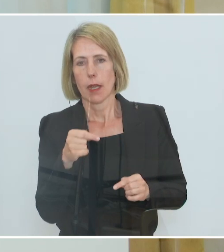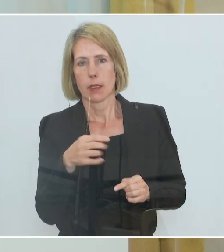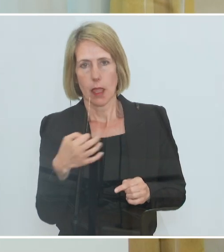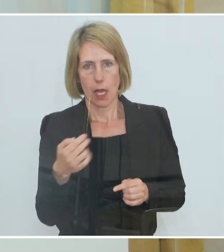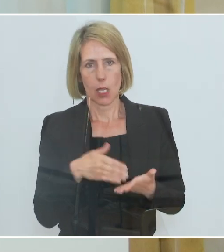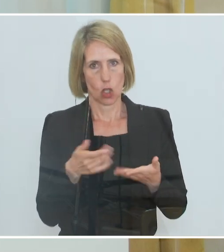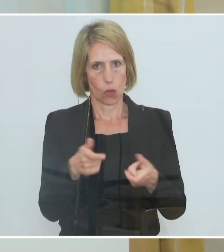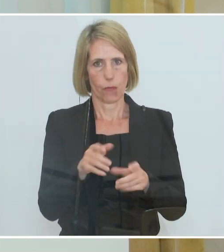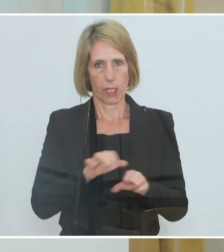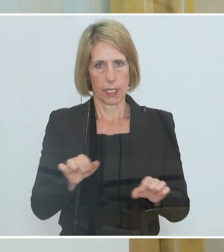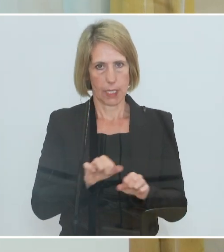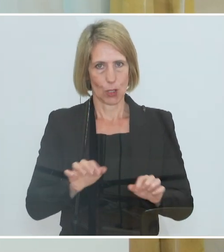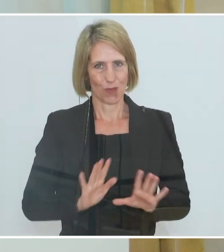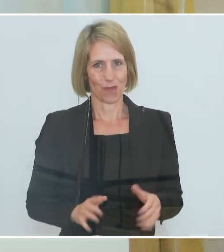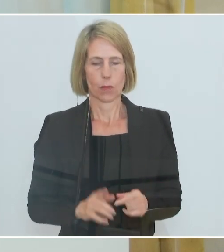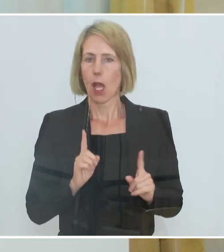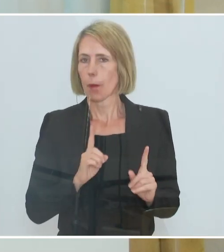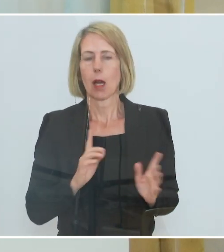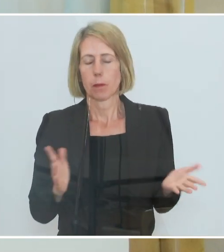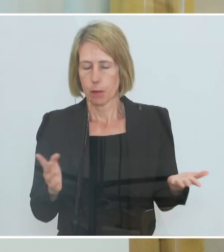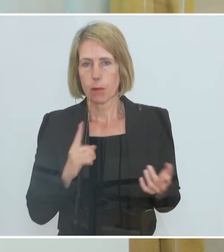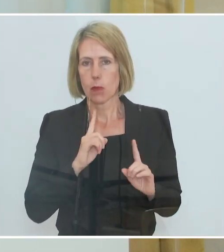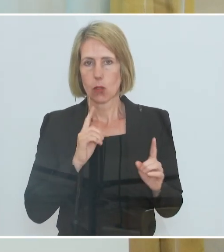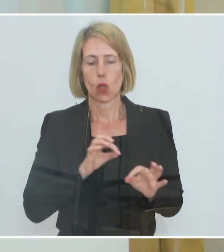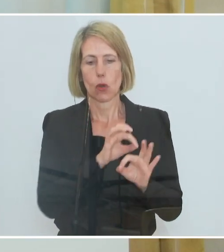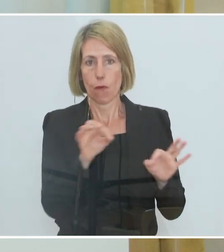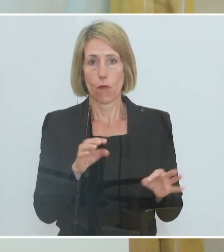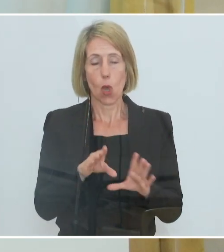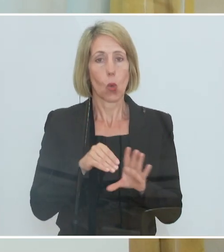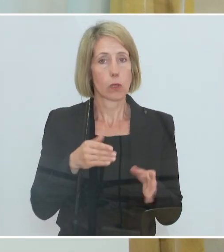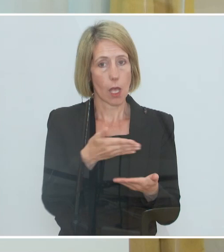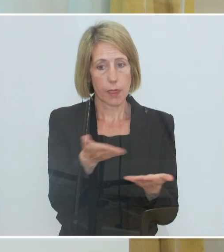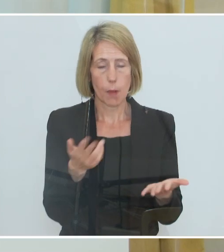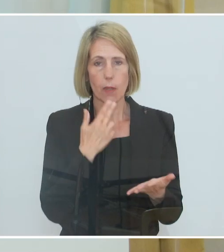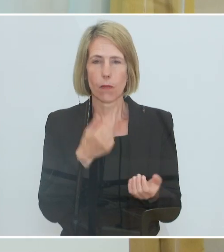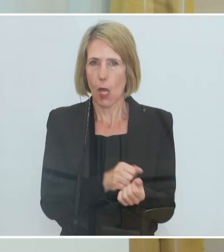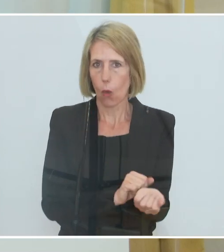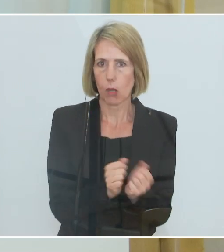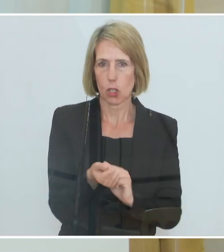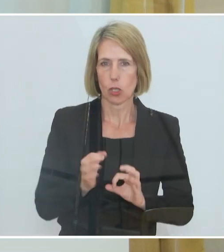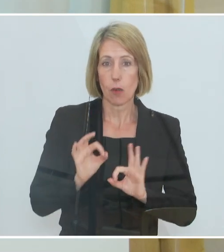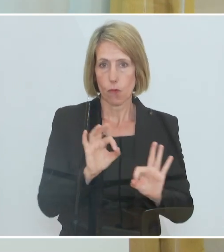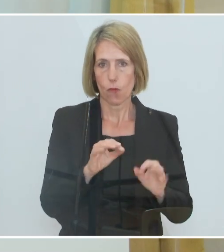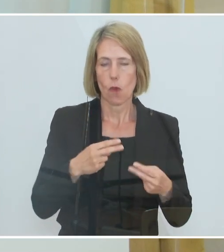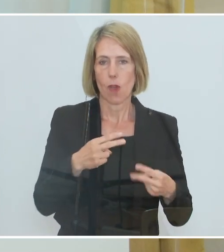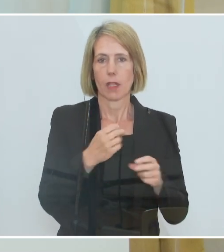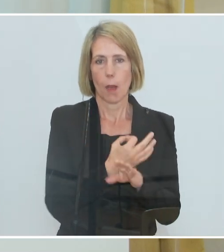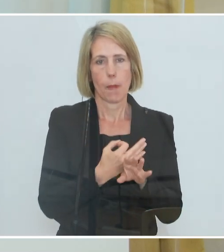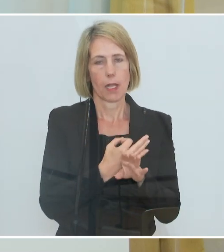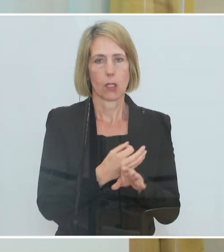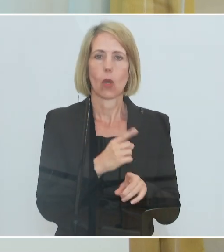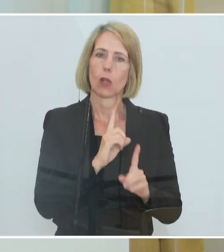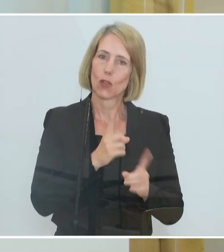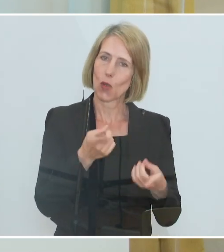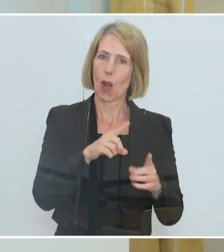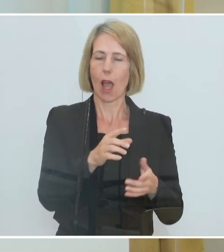fixieren. Aber es soll sich jedenfalls auch für Unternehmen, die sich da engagieren, was die Weiterbildung betrifft, für die soll es auch rechnen. Die